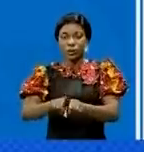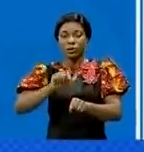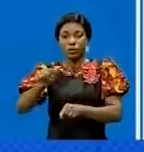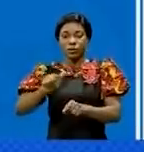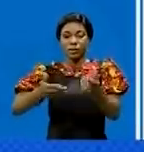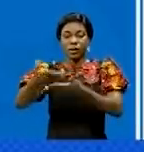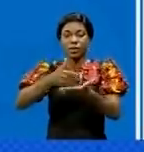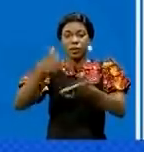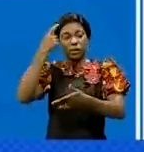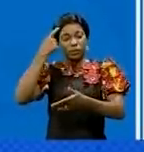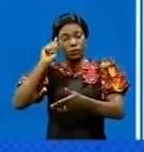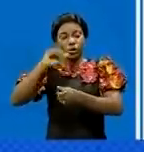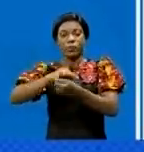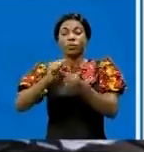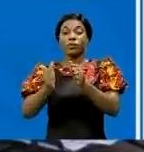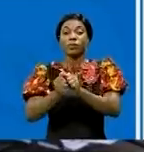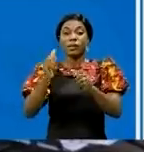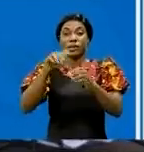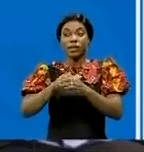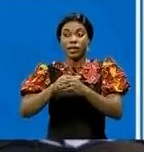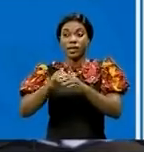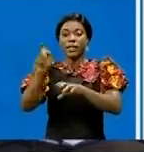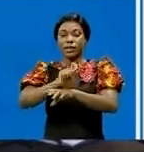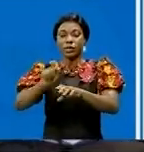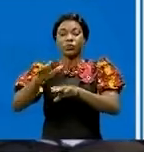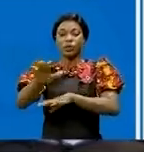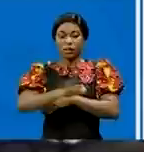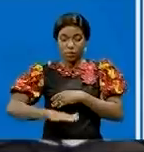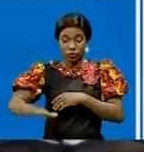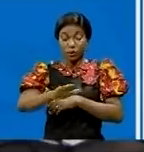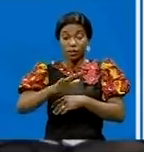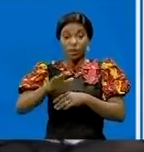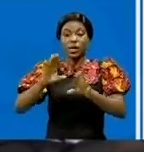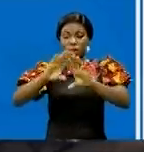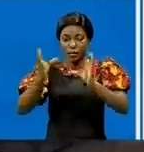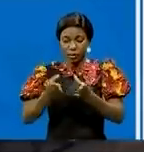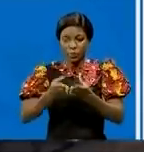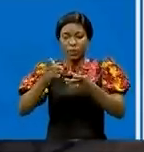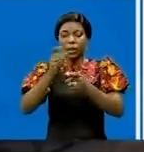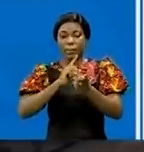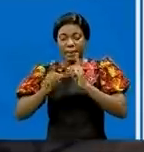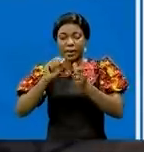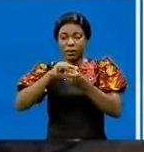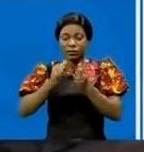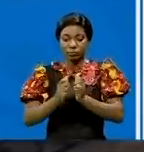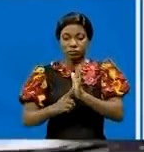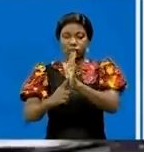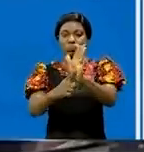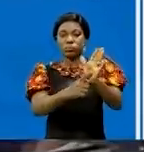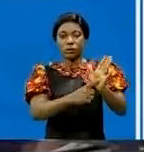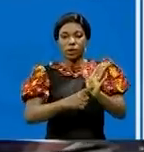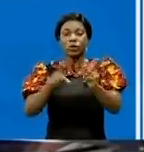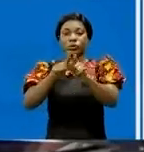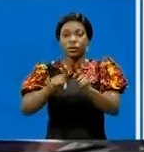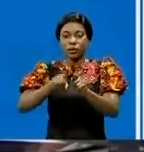revenu sur la situation dans les territoires nationaux. Globalement, la situation qu'il a présentée est